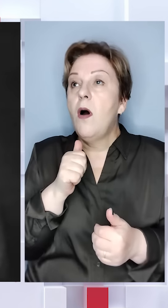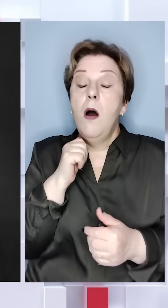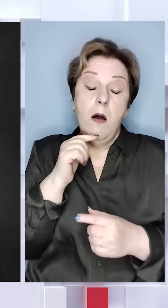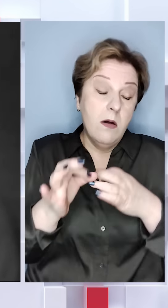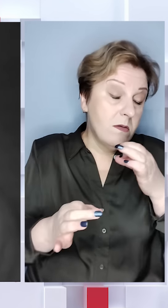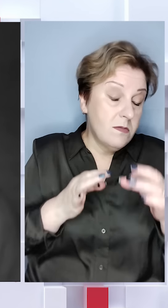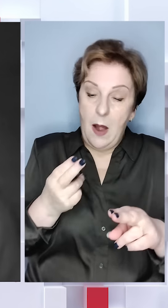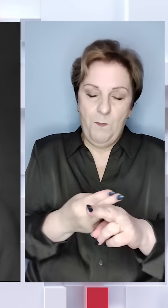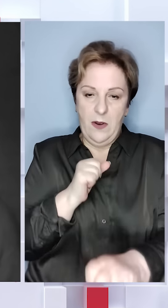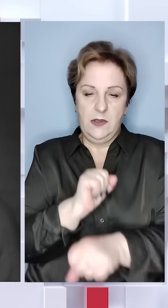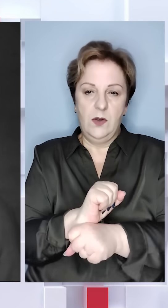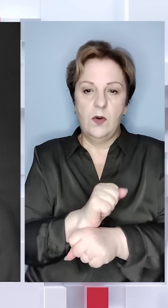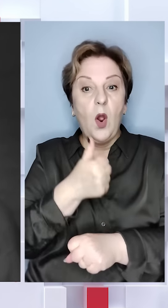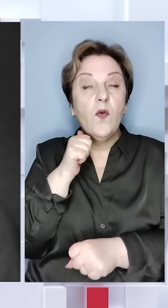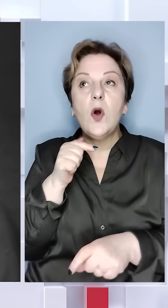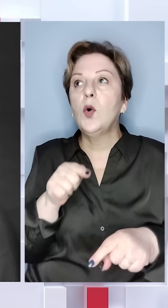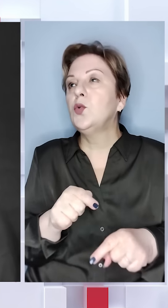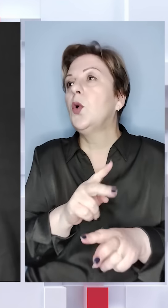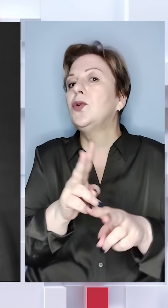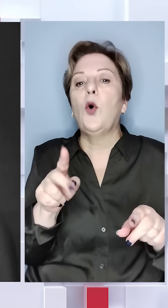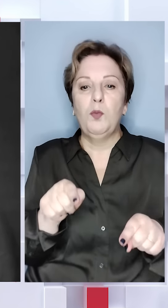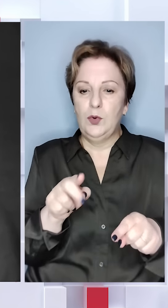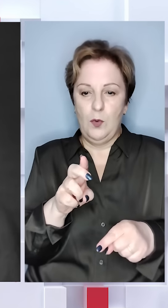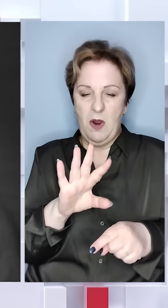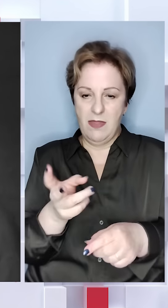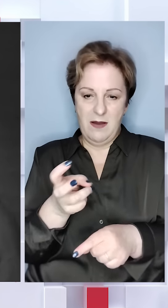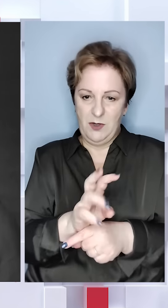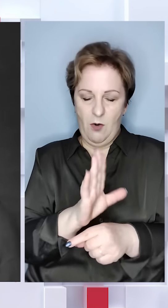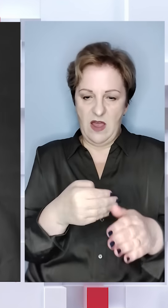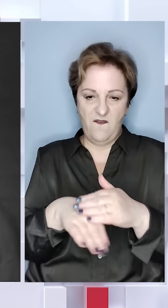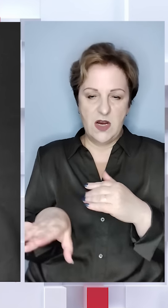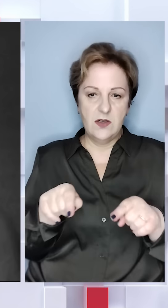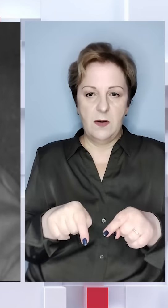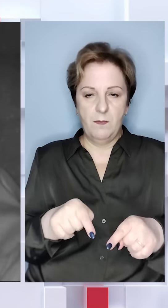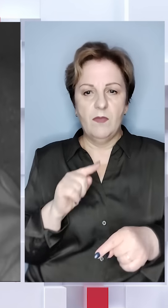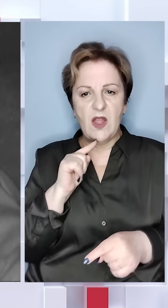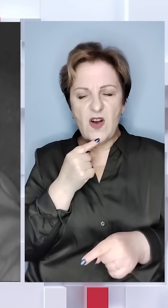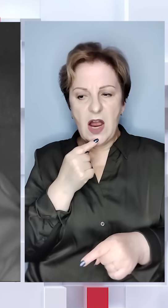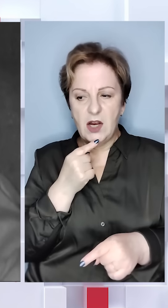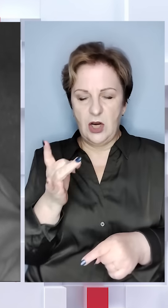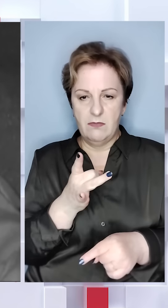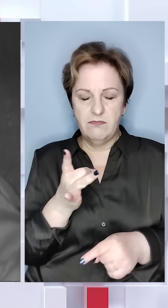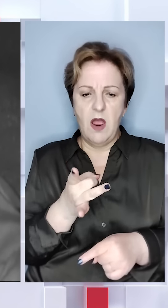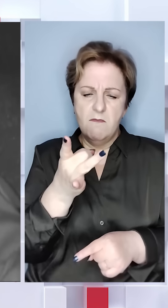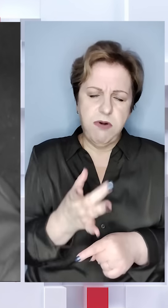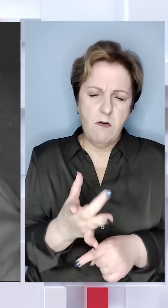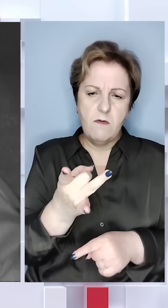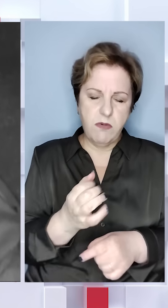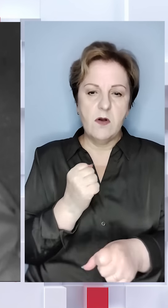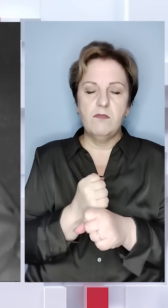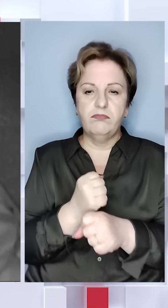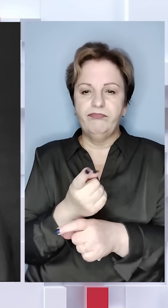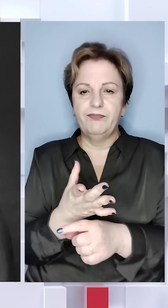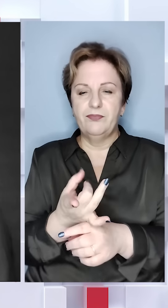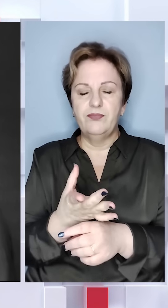не замовкало. Вчора тут просто ніхто сюди не прийшов і не вийшов звідси. Важкий калібр працював? Це важкий калібр